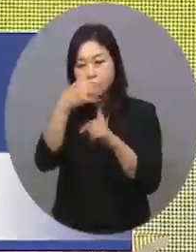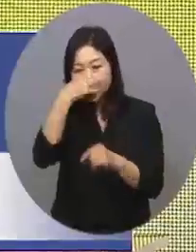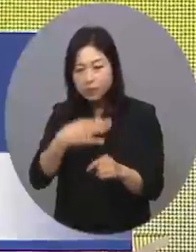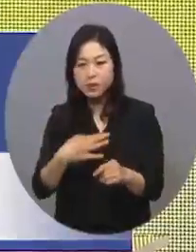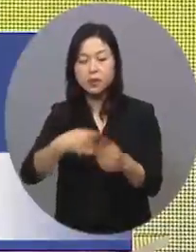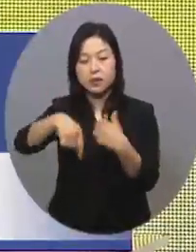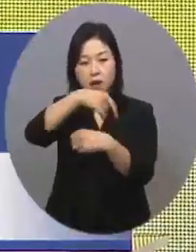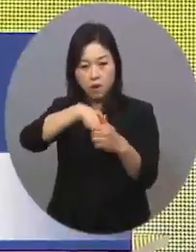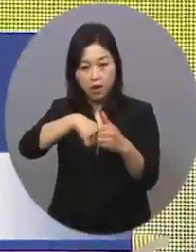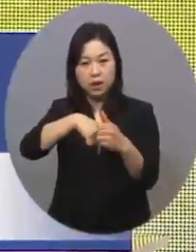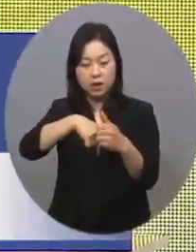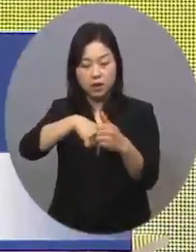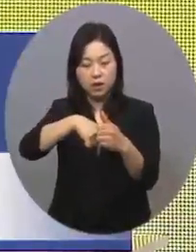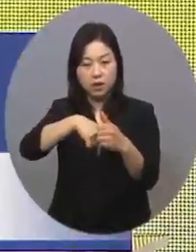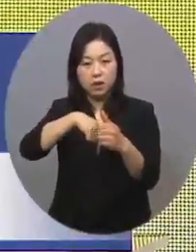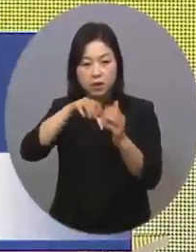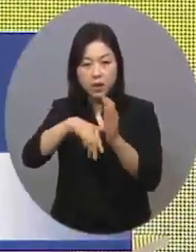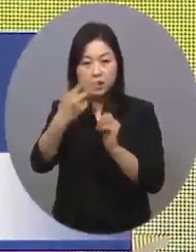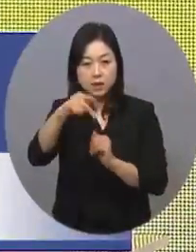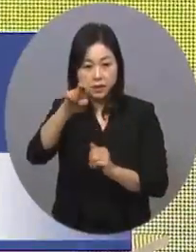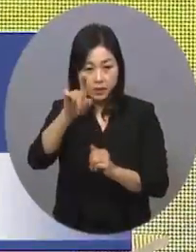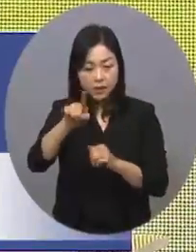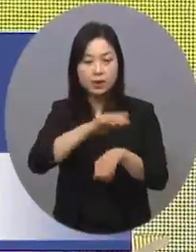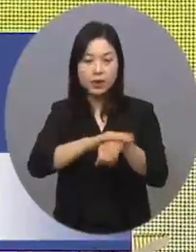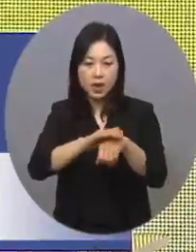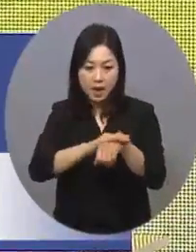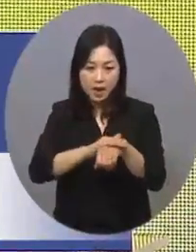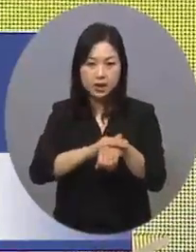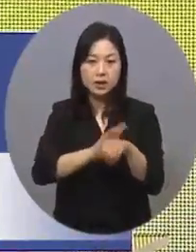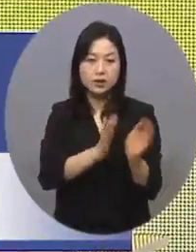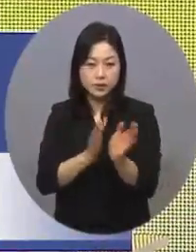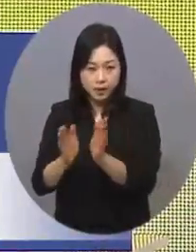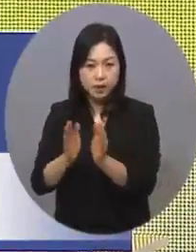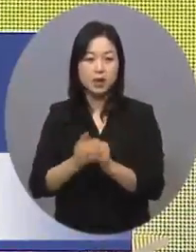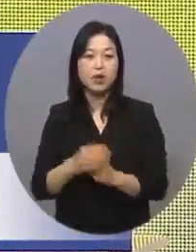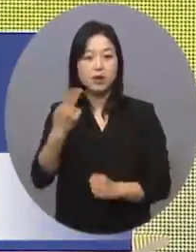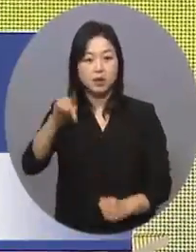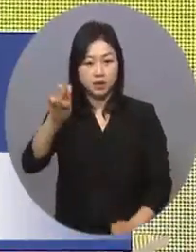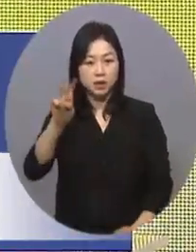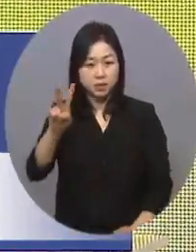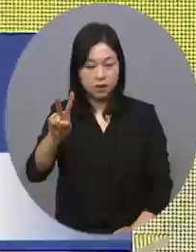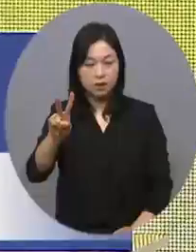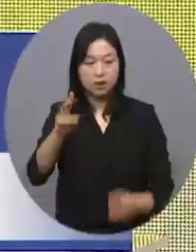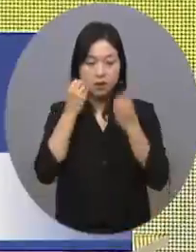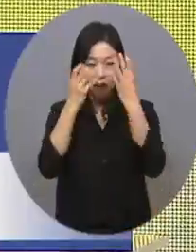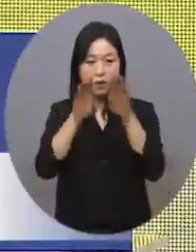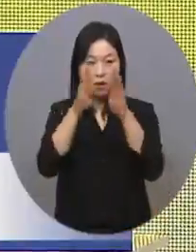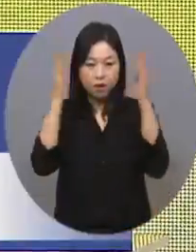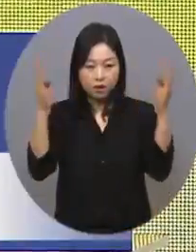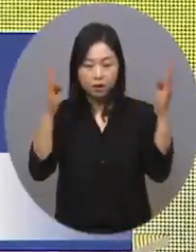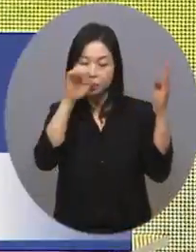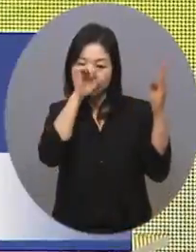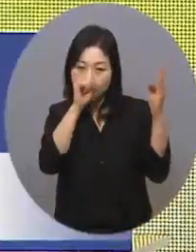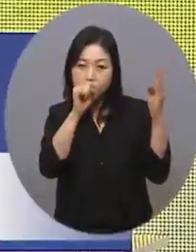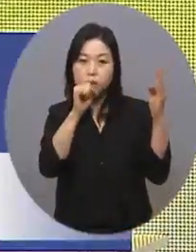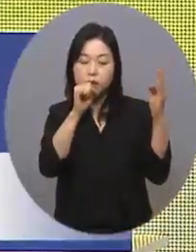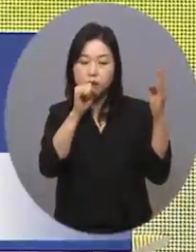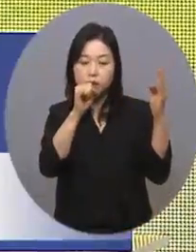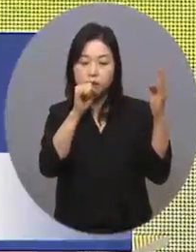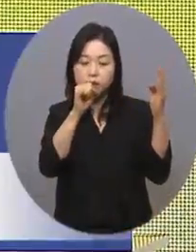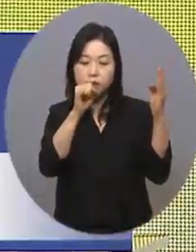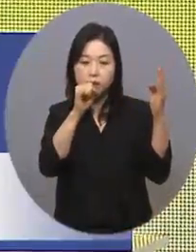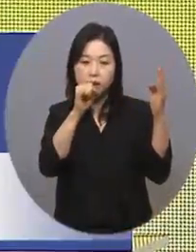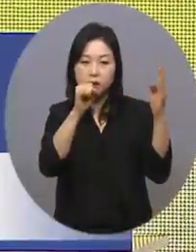2021년을 잘 마무리하고 또 2022년을 이어오는 그런 긍정의 신호단이